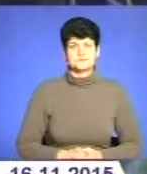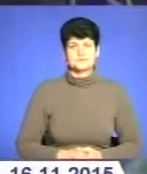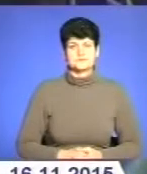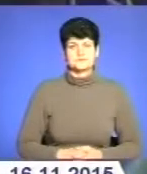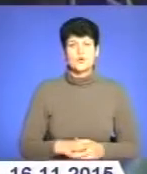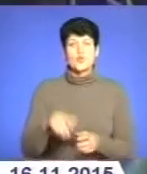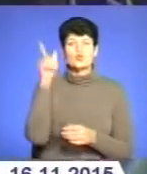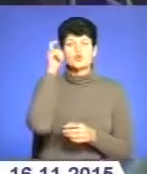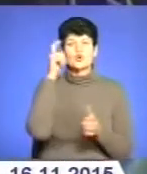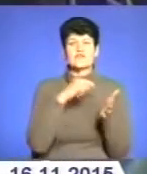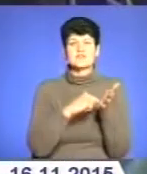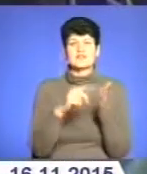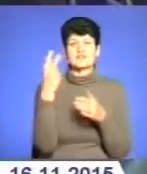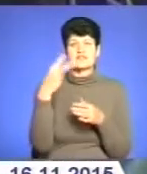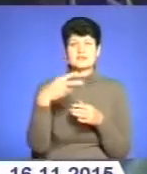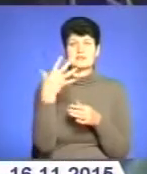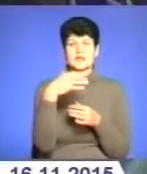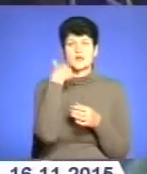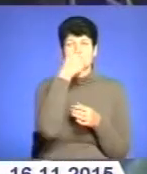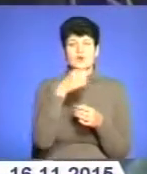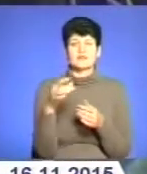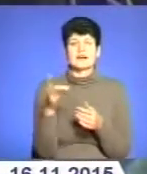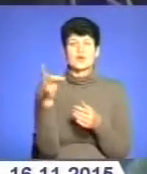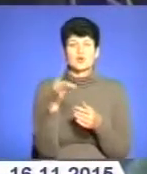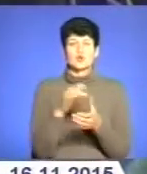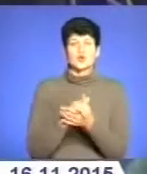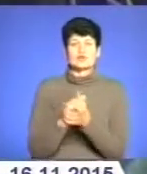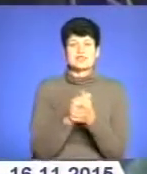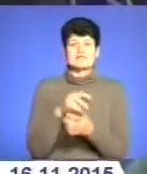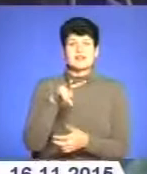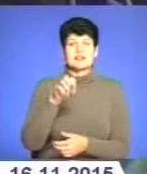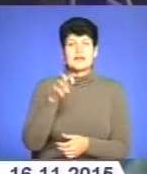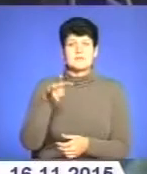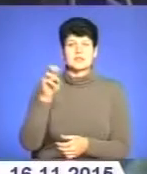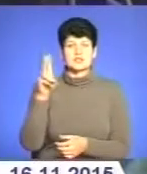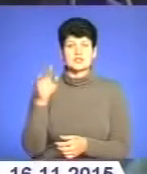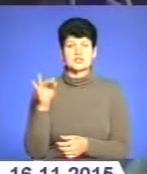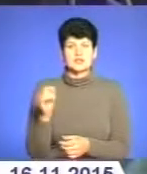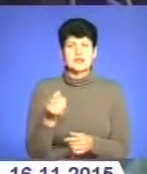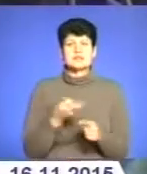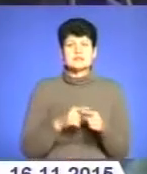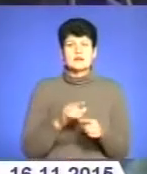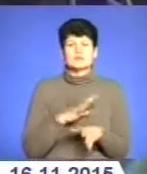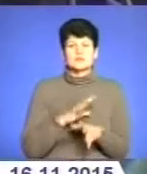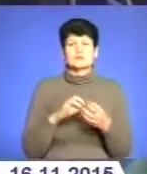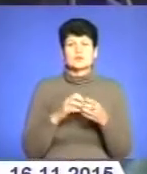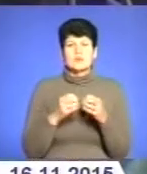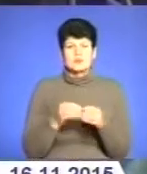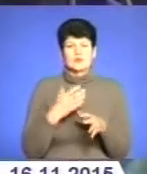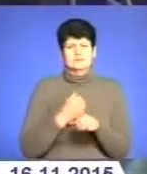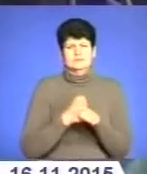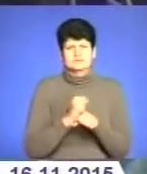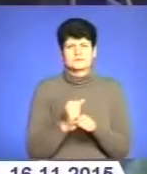У Чорткові відзначили 25-ліття районного товариства Лемківщина. Незважаючи на негаразди, які довелося пережити Лемком в часи примусового